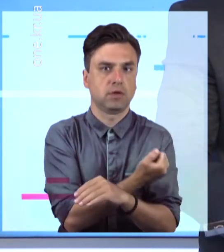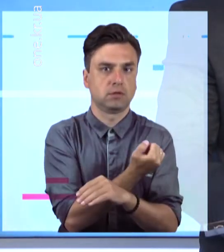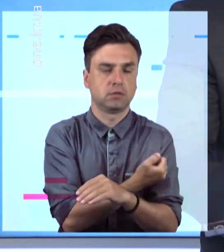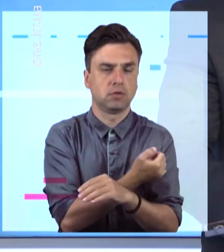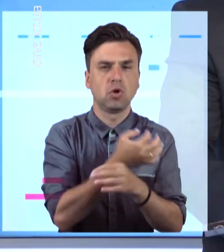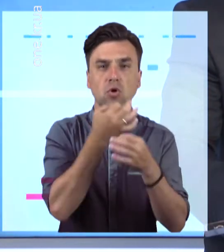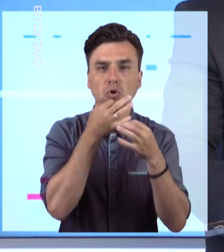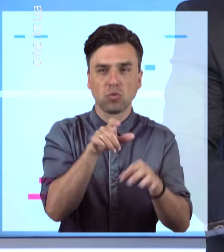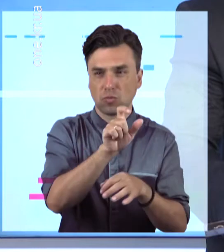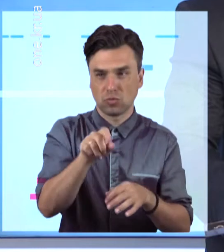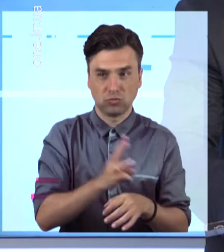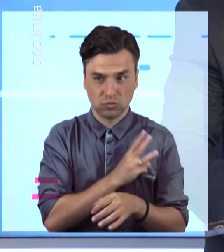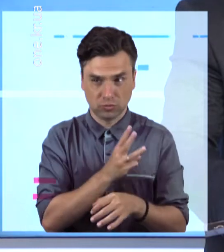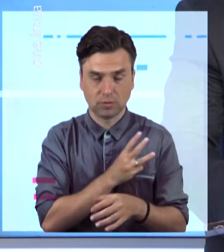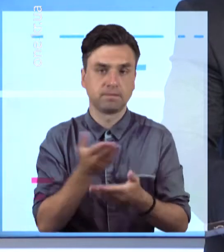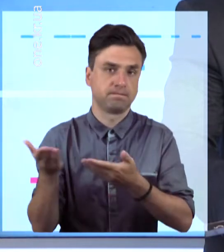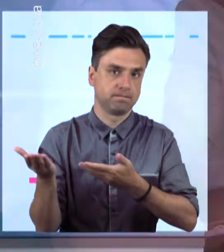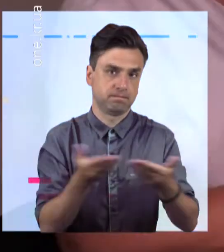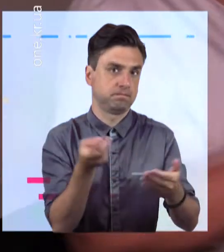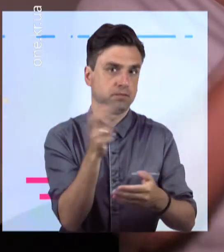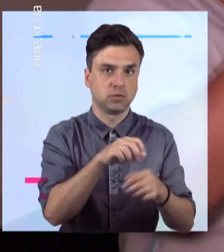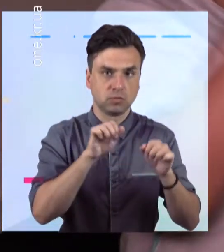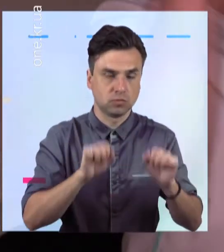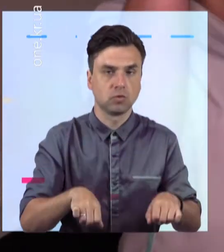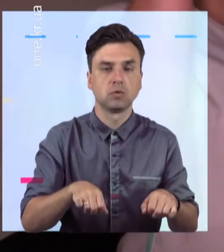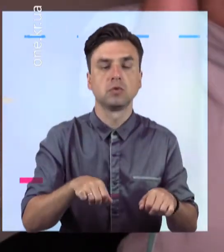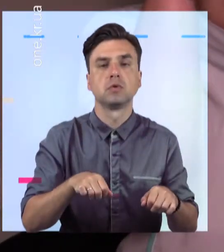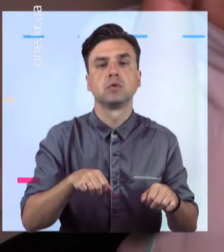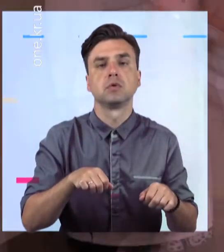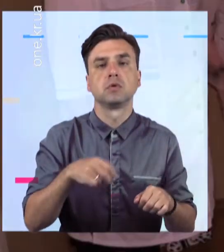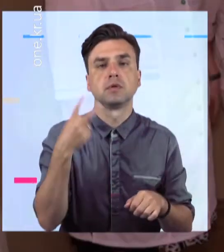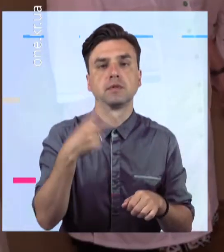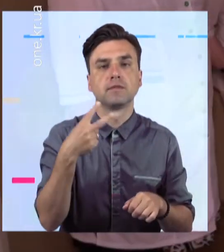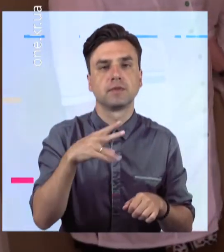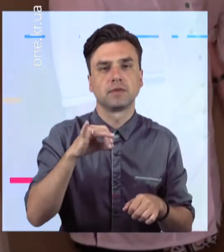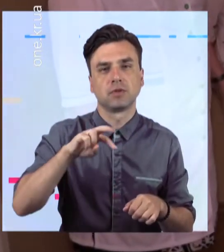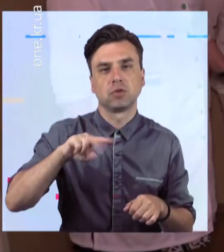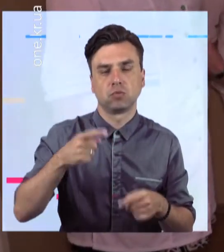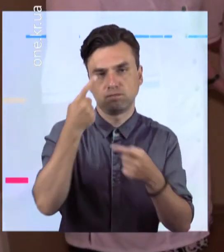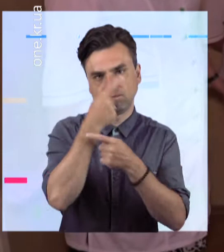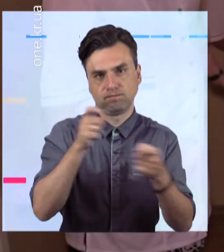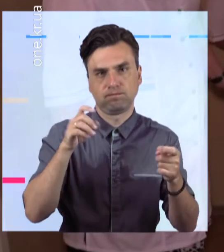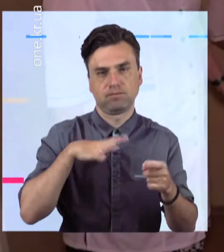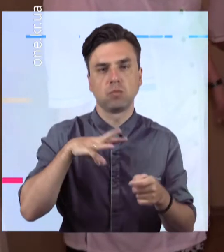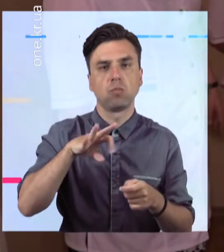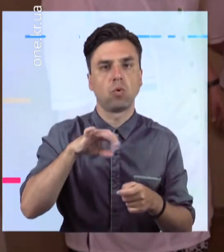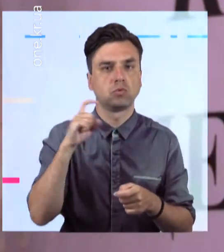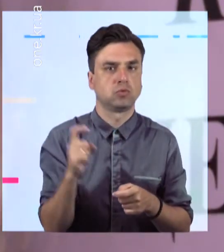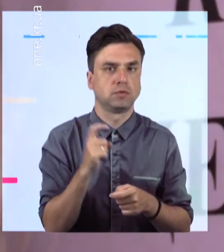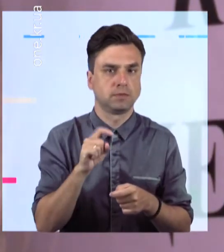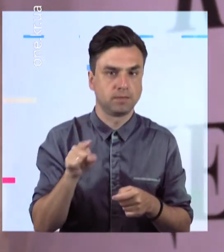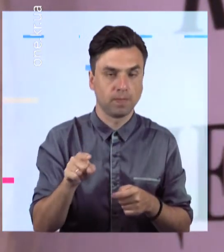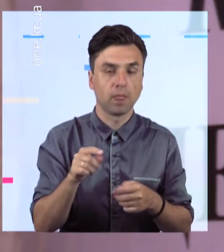Про таке 20 липня повідомили на офіційному сайті МОЗу. Отримати свою дозу вакцини та щепитись тепер